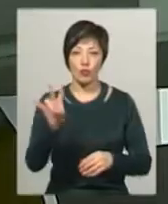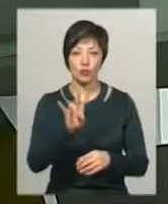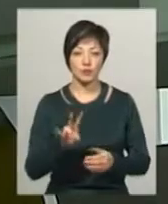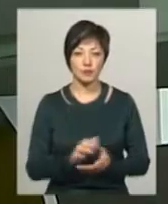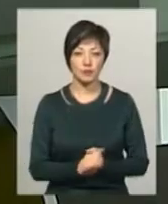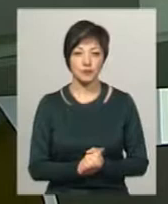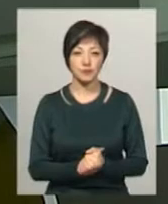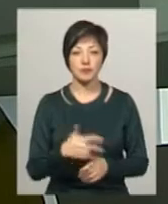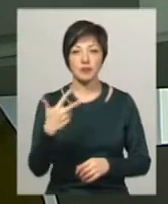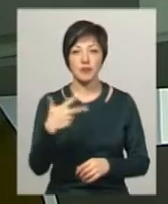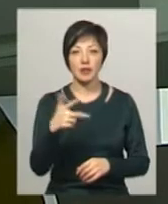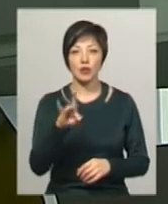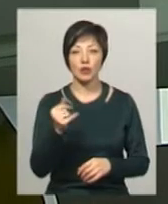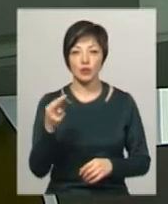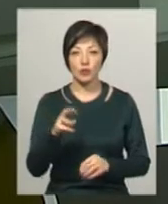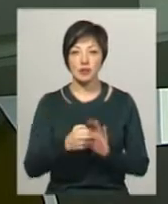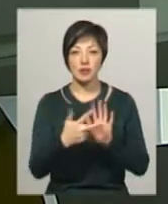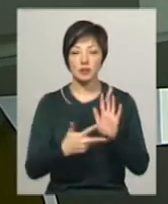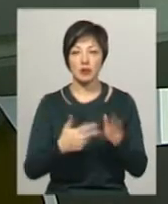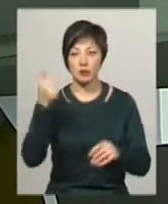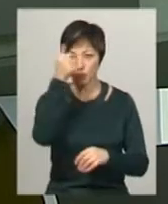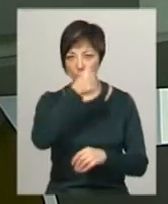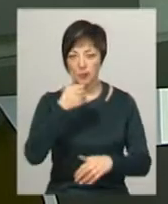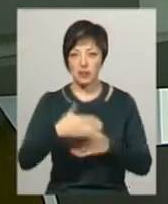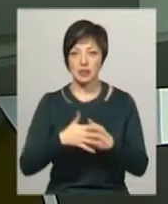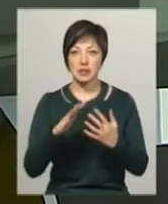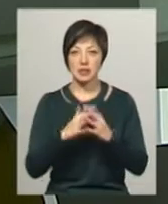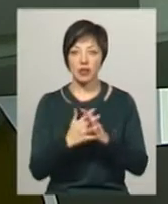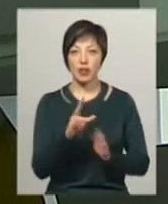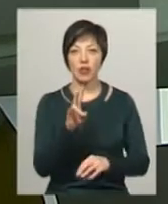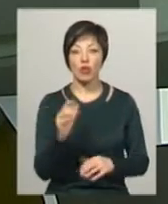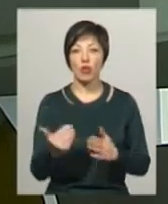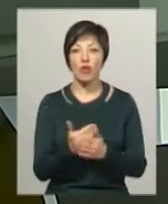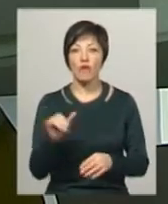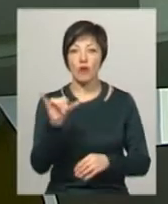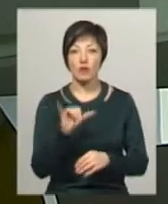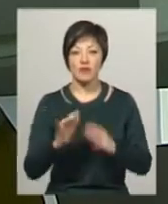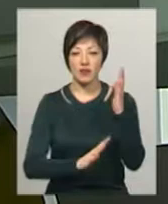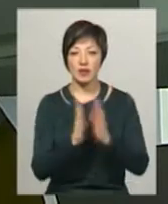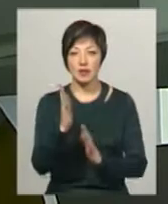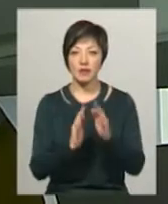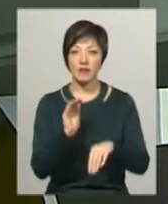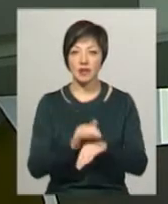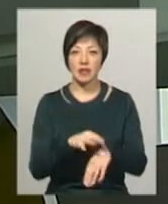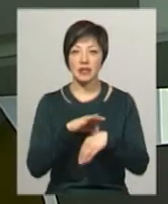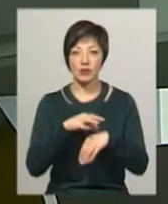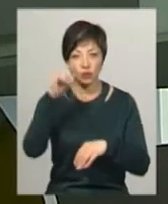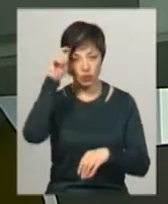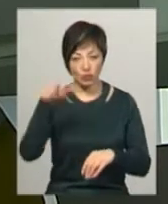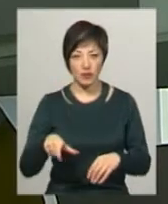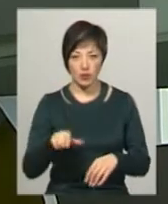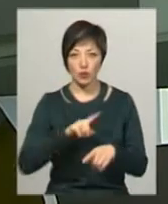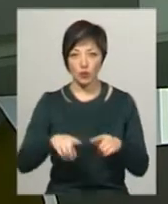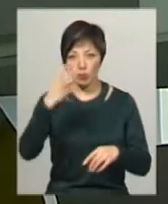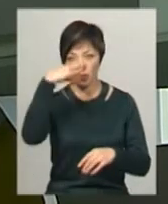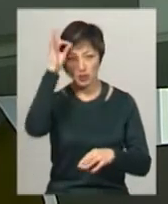Нагадаю, 30 грудня 2018 року неподалік селища Нова Ушиця у лісосмузі перехожий виявив тіло чоловіка. Згодом